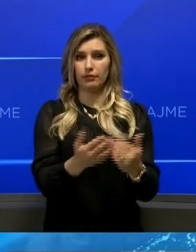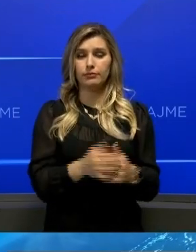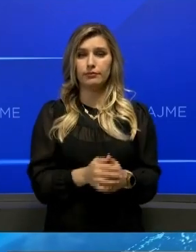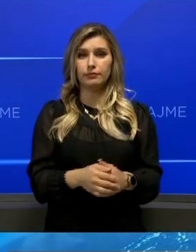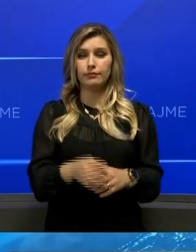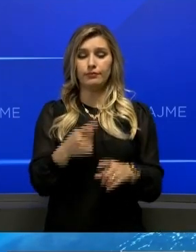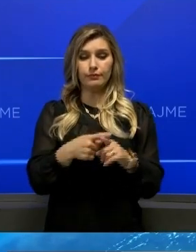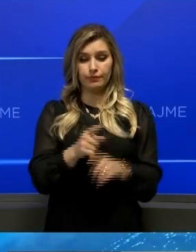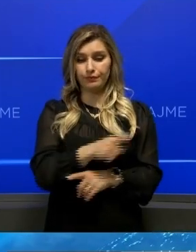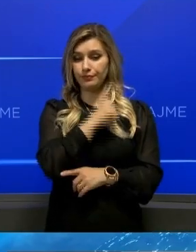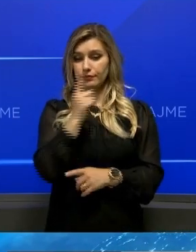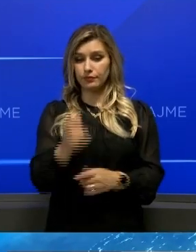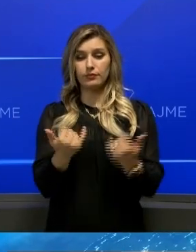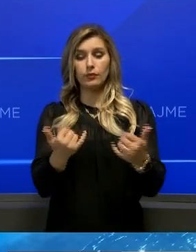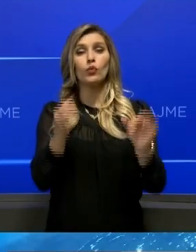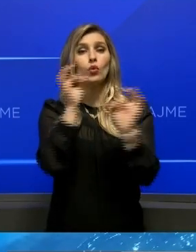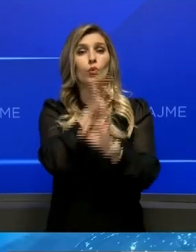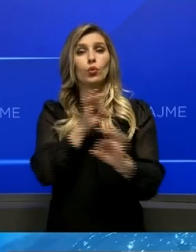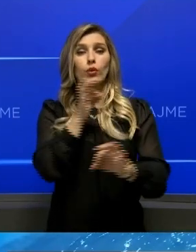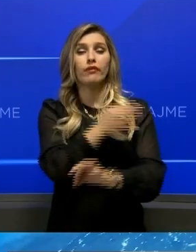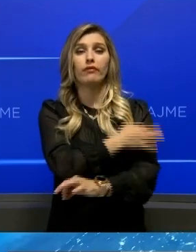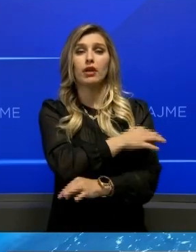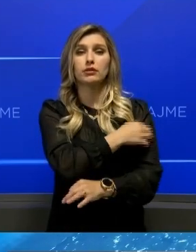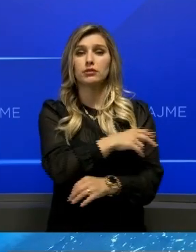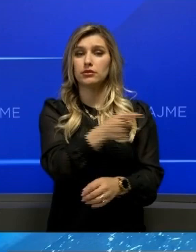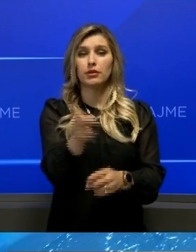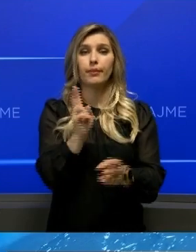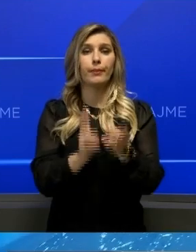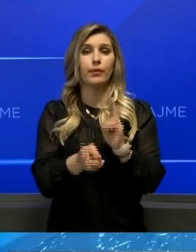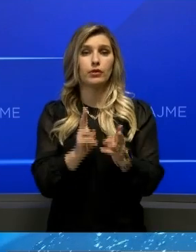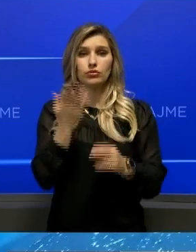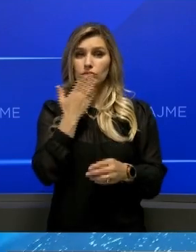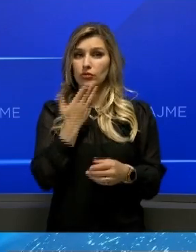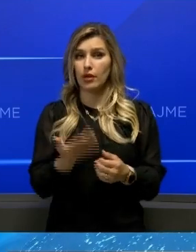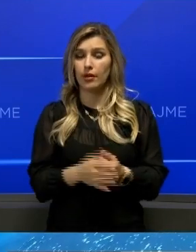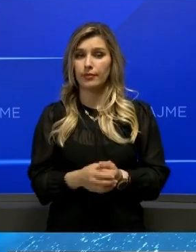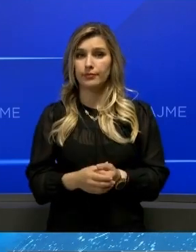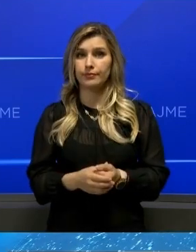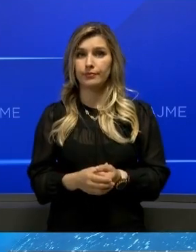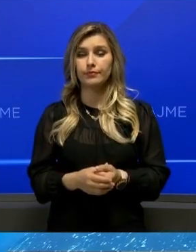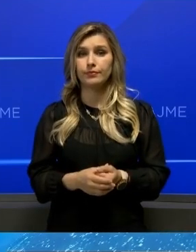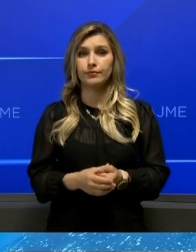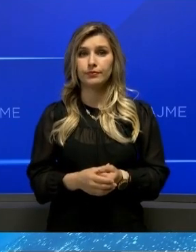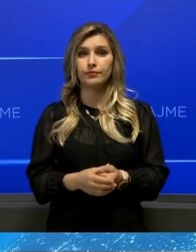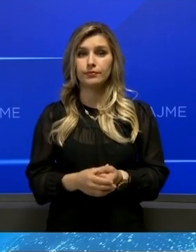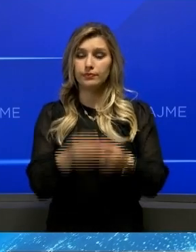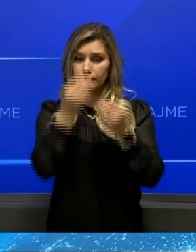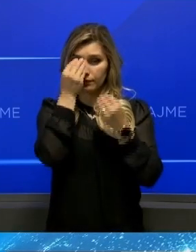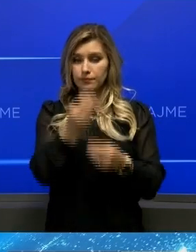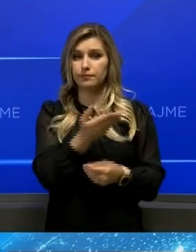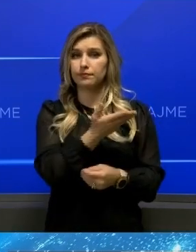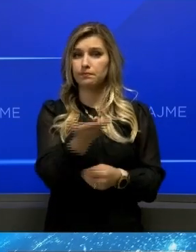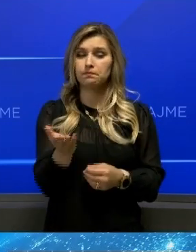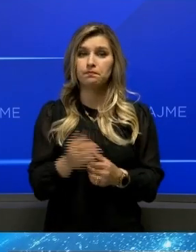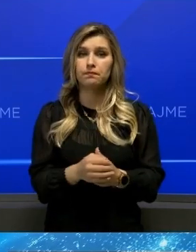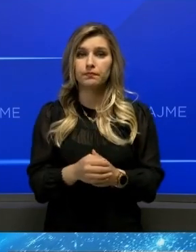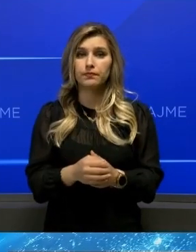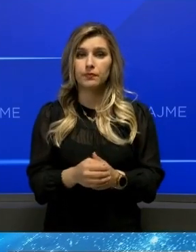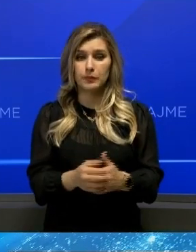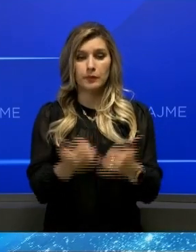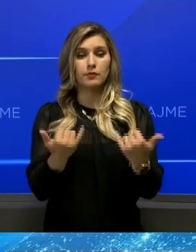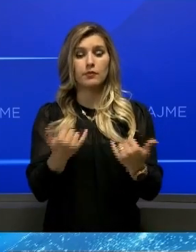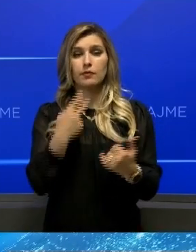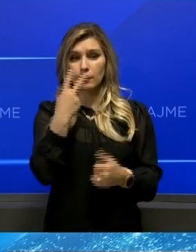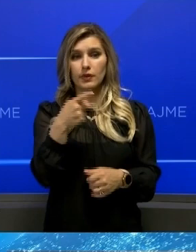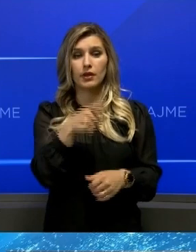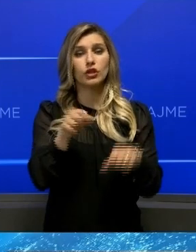me tani nuk ka asë një vaksin për mësimin mësimin mësimin mësimin mësimin në shkolla tona. Nëruar përfatsu se medjave më keqja është